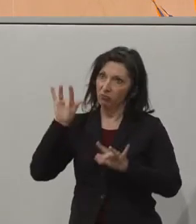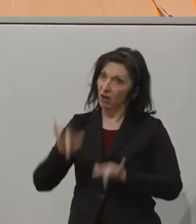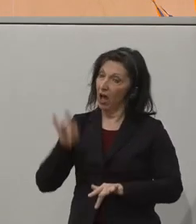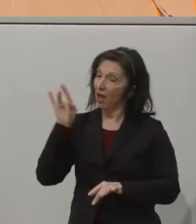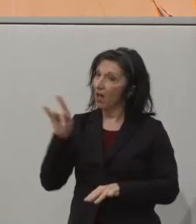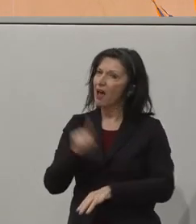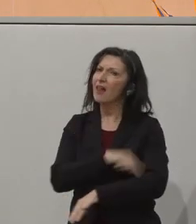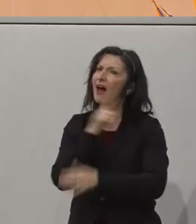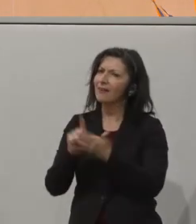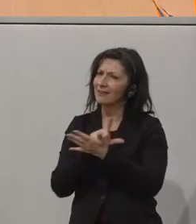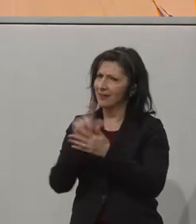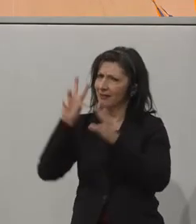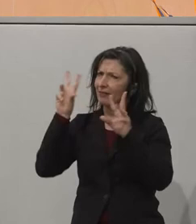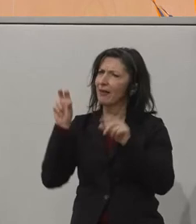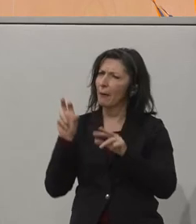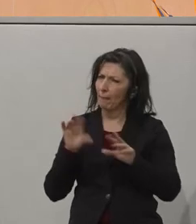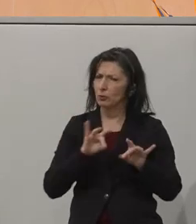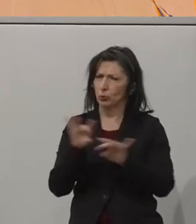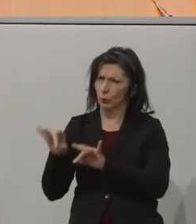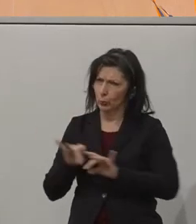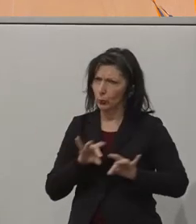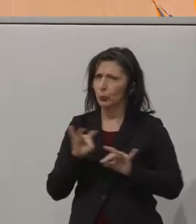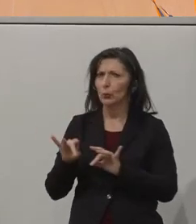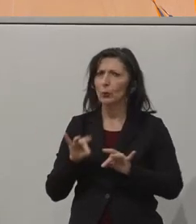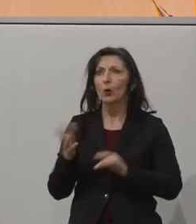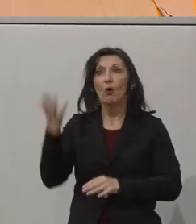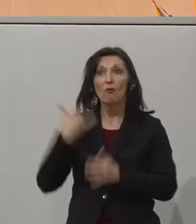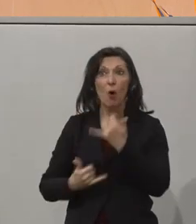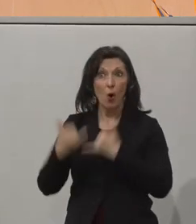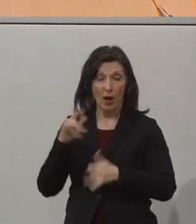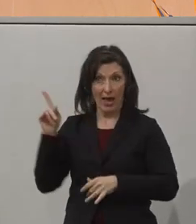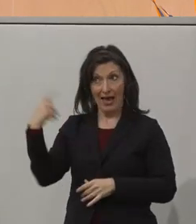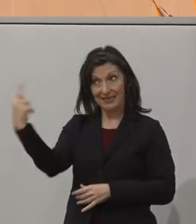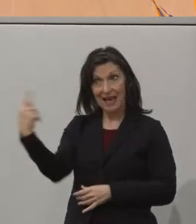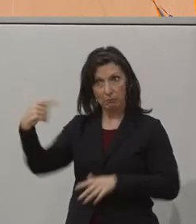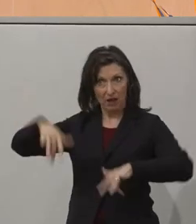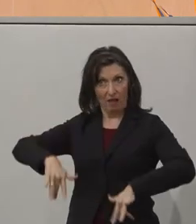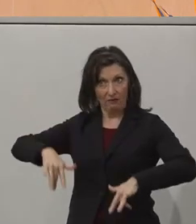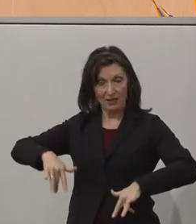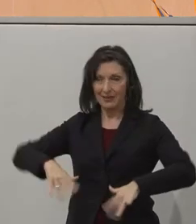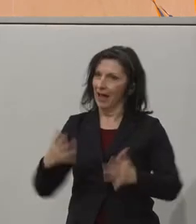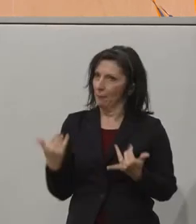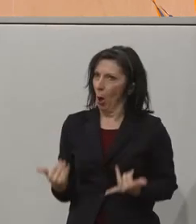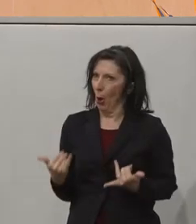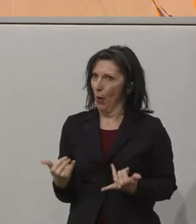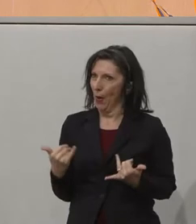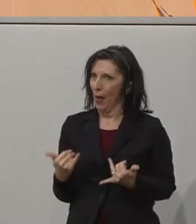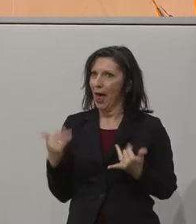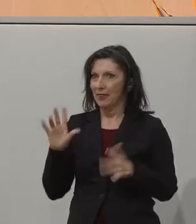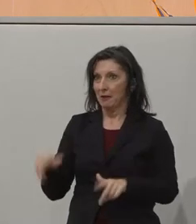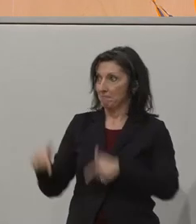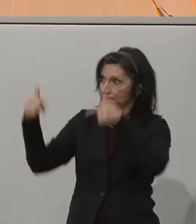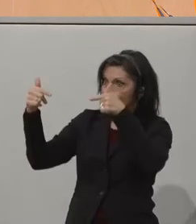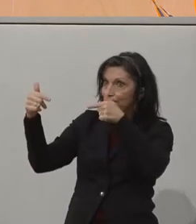intensiv mit dieser Thematik beschäftigt. Und war letztes Jahr live hier vor Ort zu sehen und heute ist er zugeschaltet.